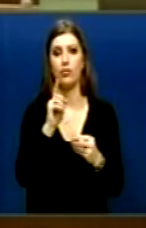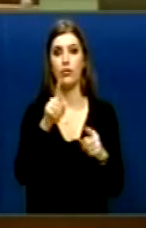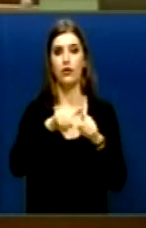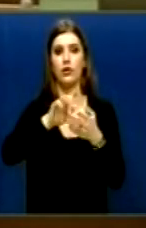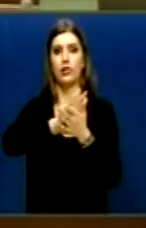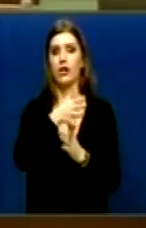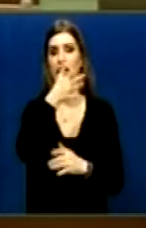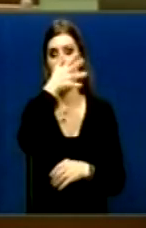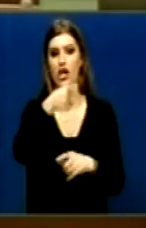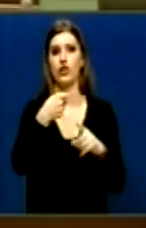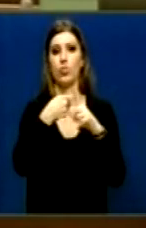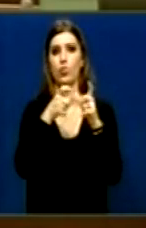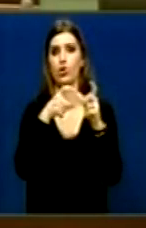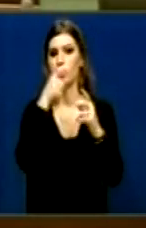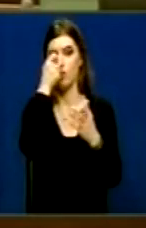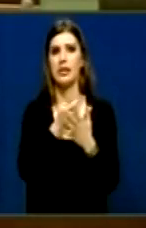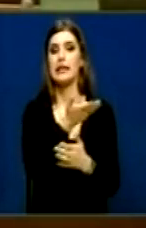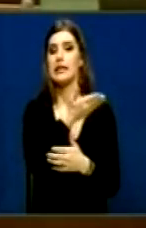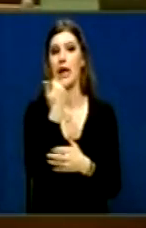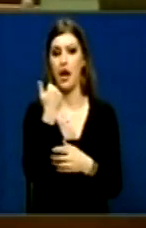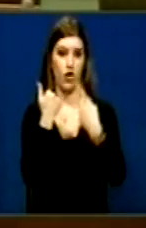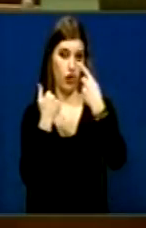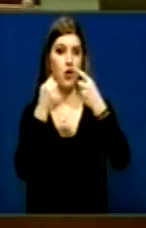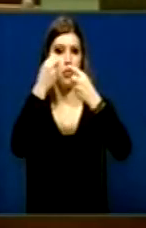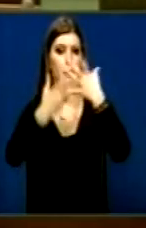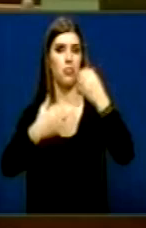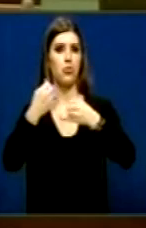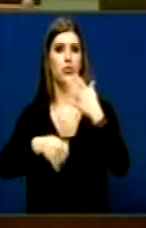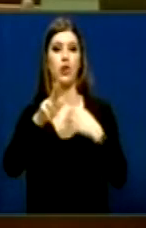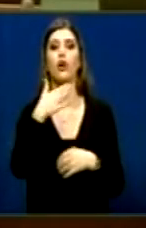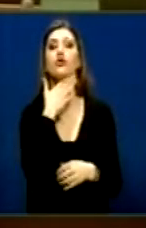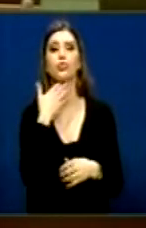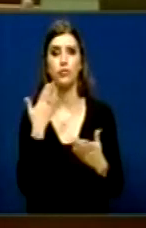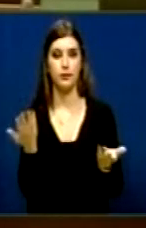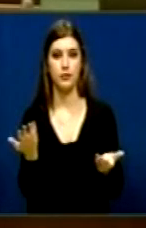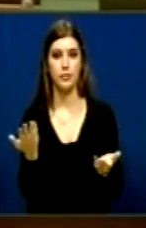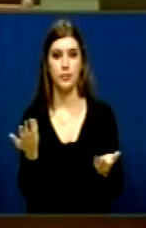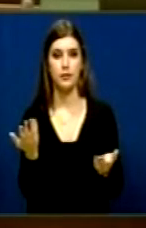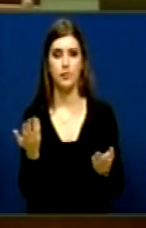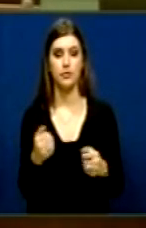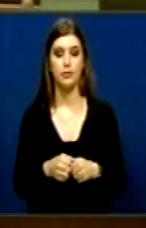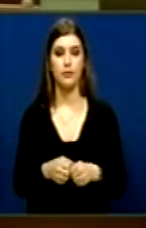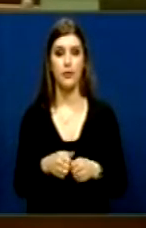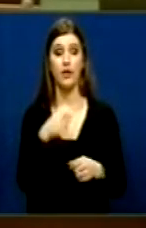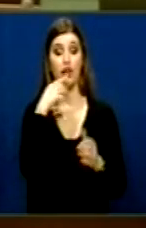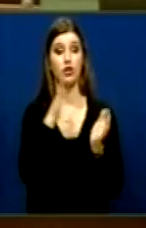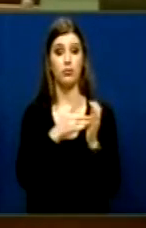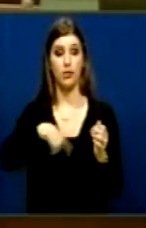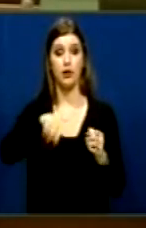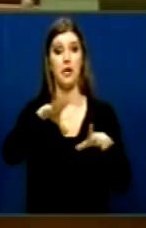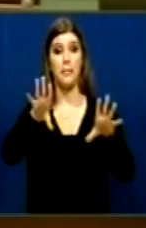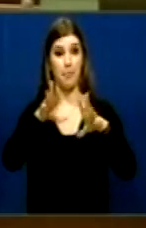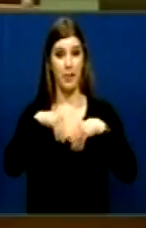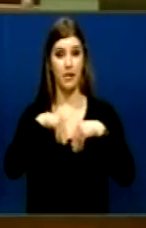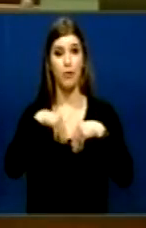Në këtë pikë për flasë Ka hëllë shumë pikë atjera Po në këtë pikë që e përmenet gjithë së këtu Për animi ju Që ose beja të të organizojë zilët atje është